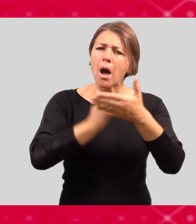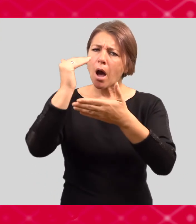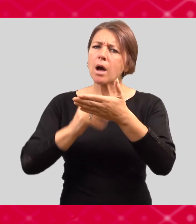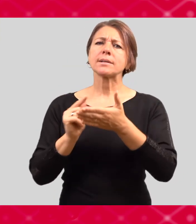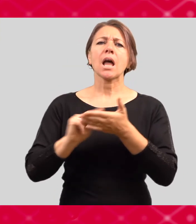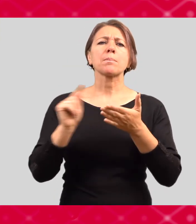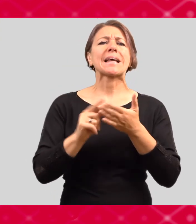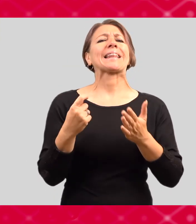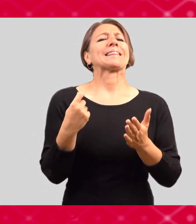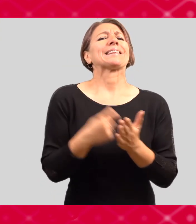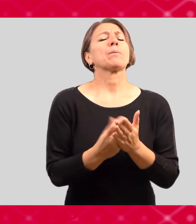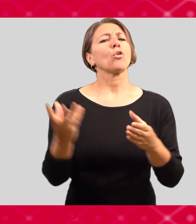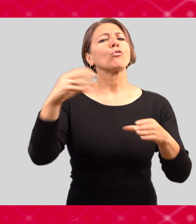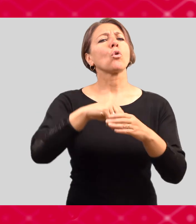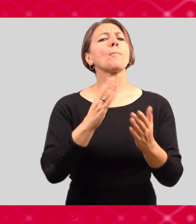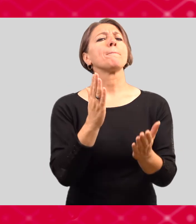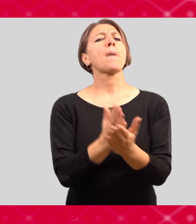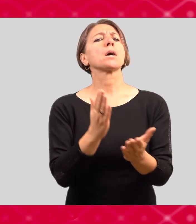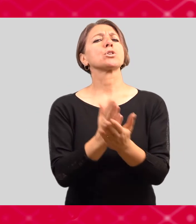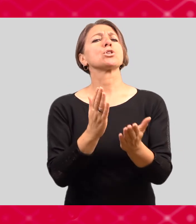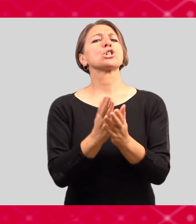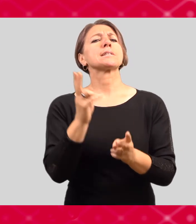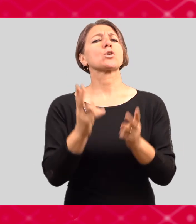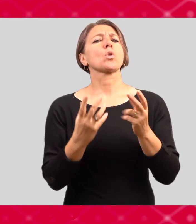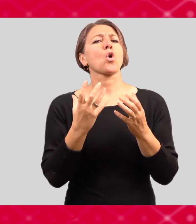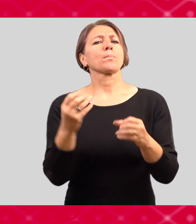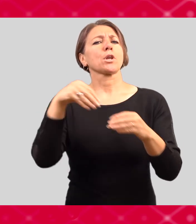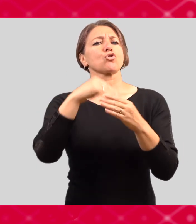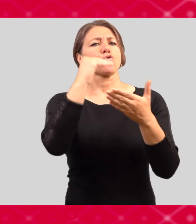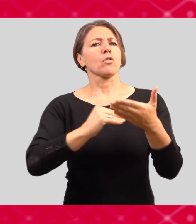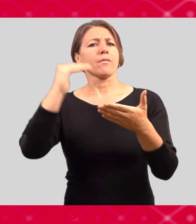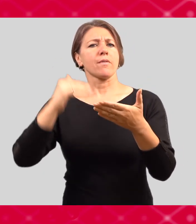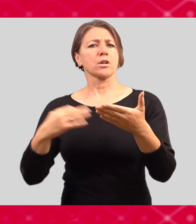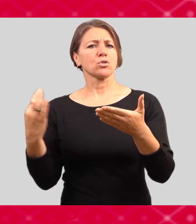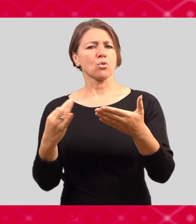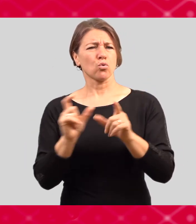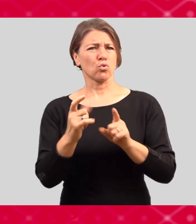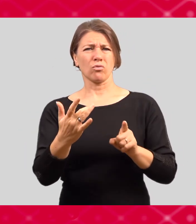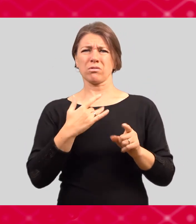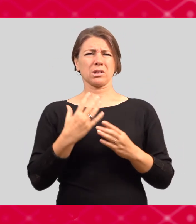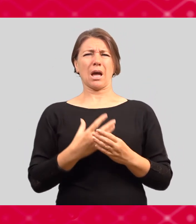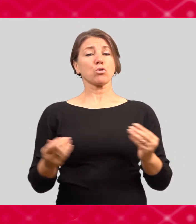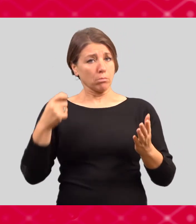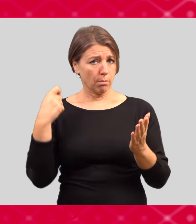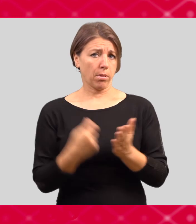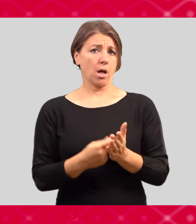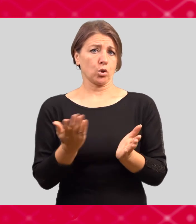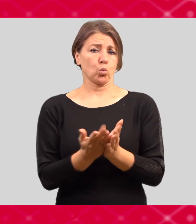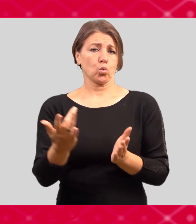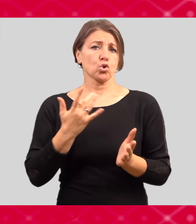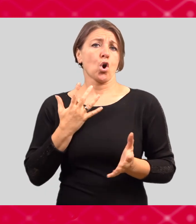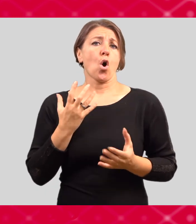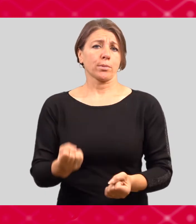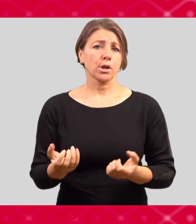Pokud byste se s něčím takovým setkali, ať už i vy sami, nebo byste byli světkem nějakého takového druhu